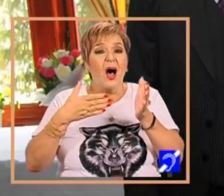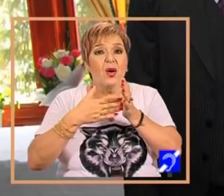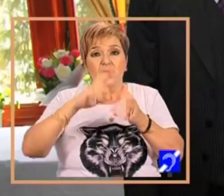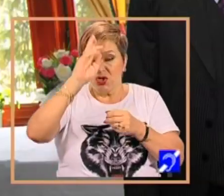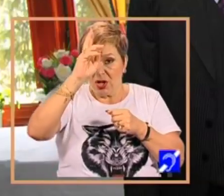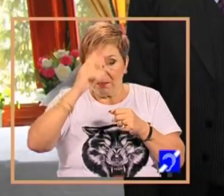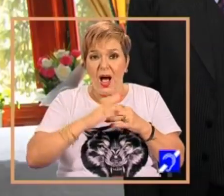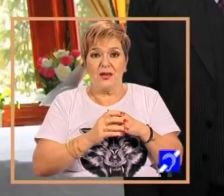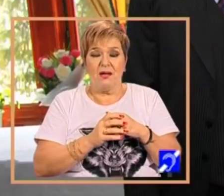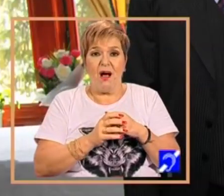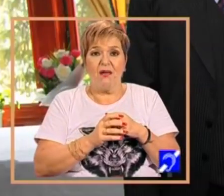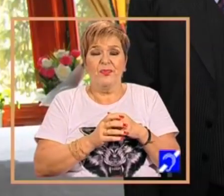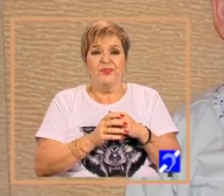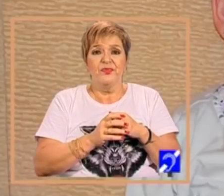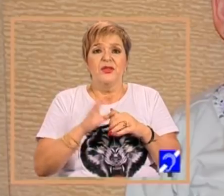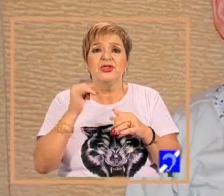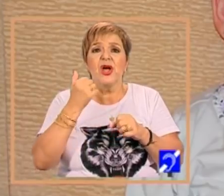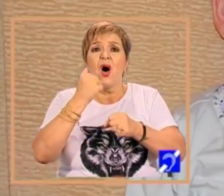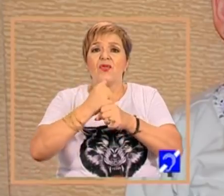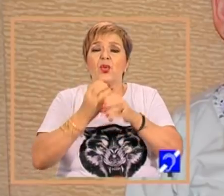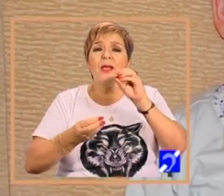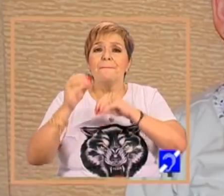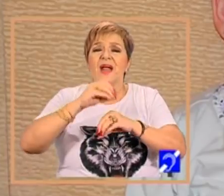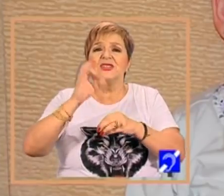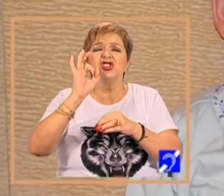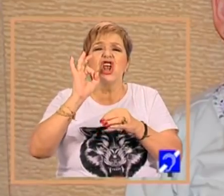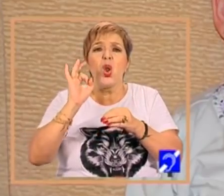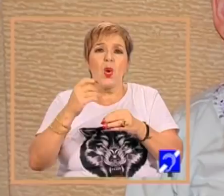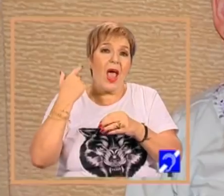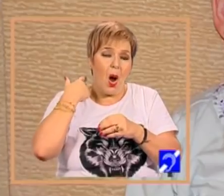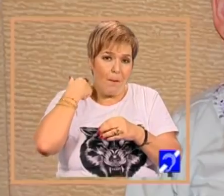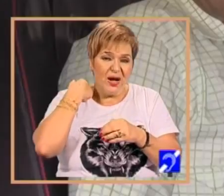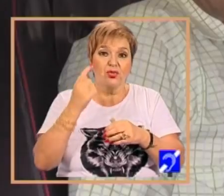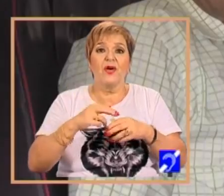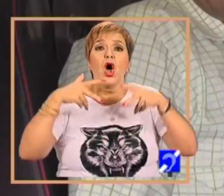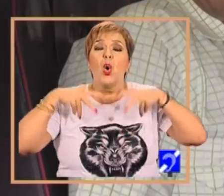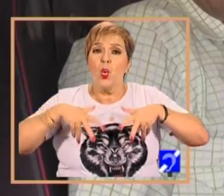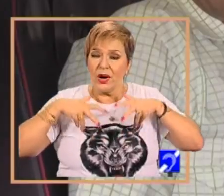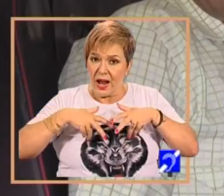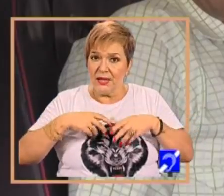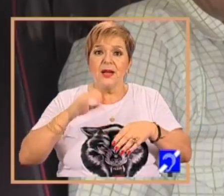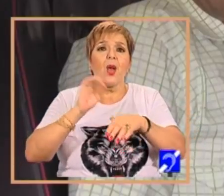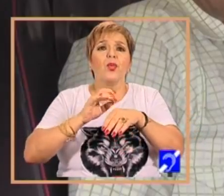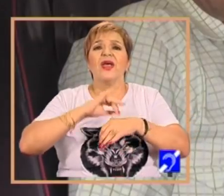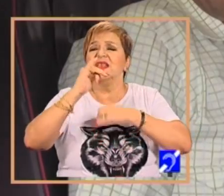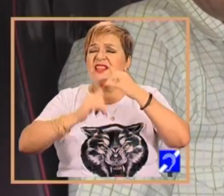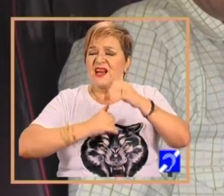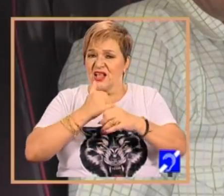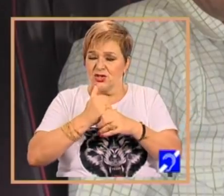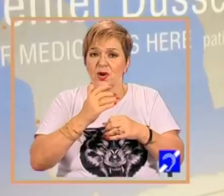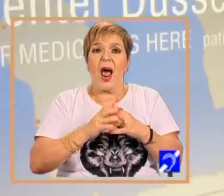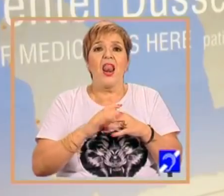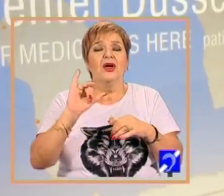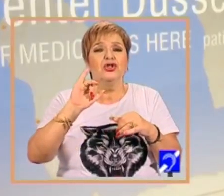Germania, la Düsseldorf, am făcut un implant de celule STEM, în Ucraina, la Clinica Internațională de la Truscaveț